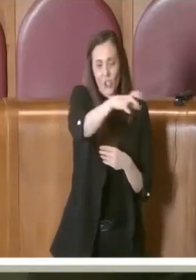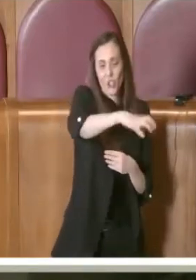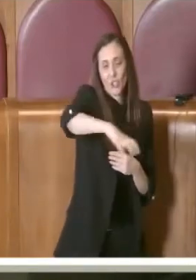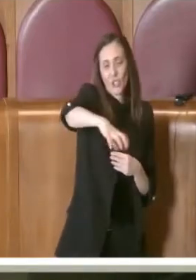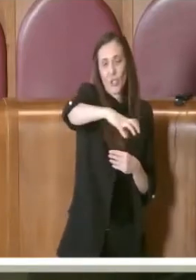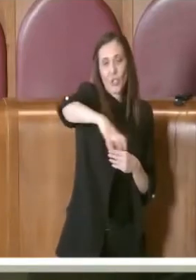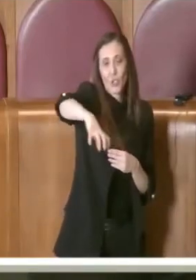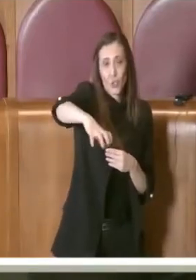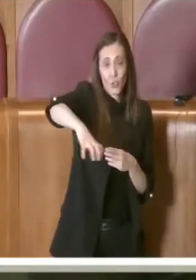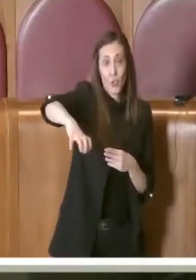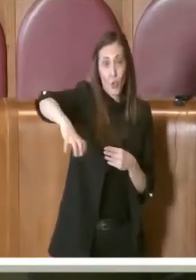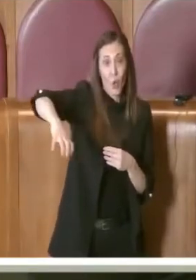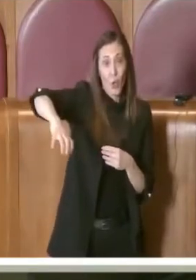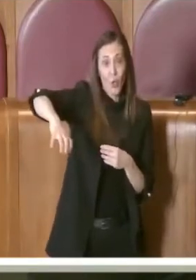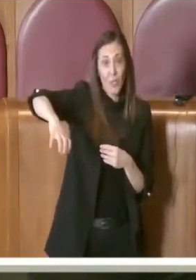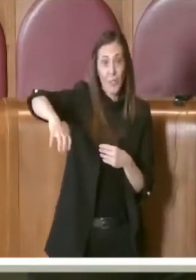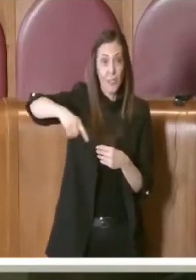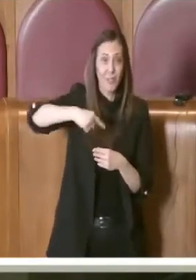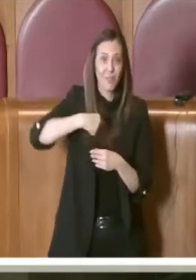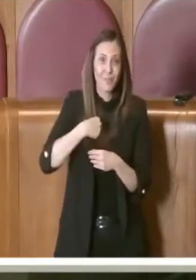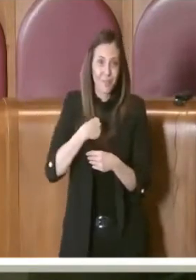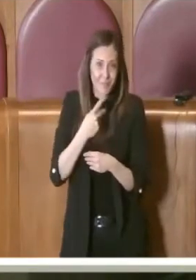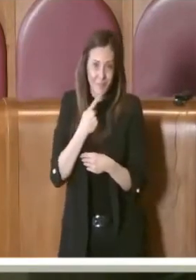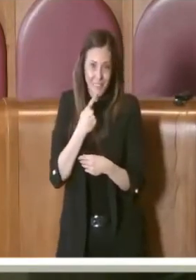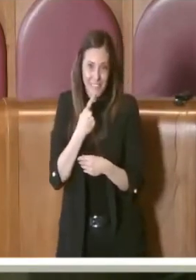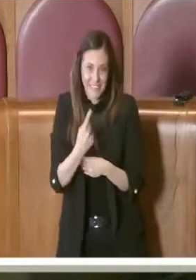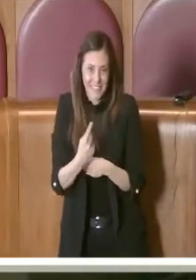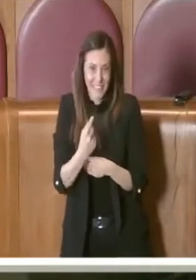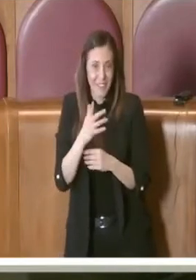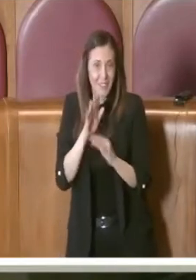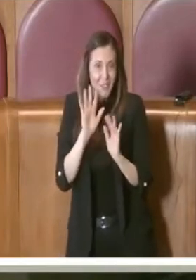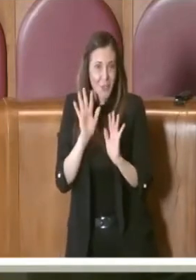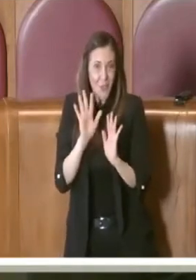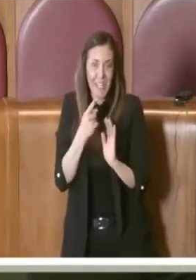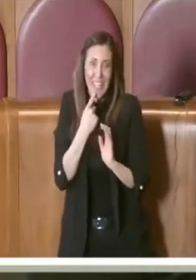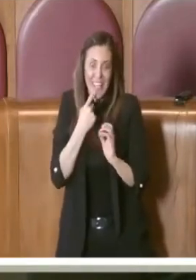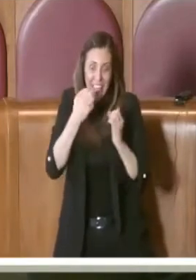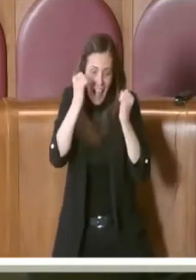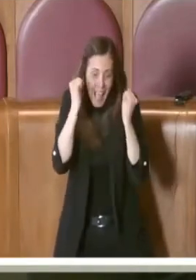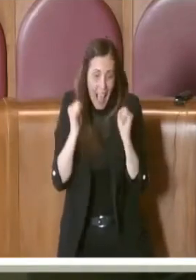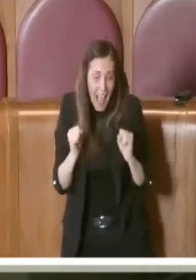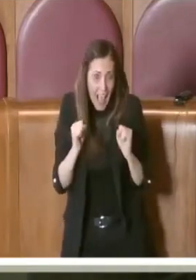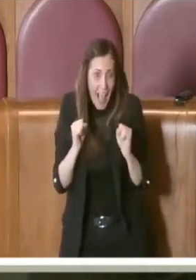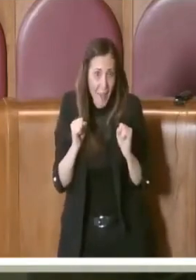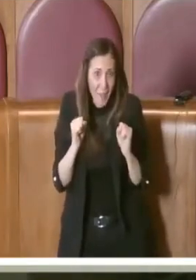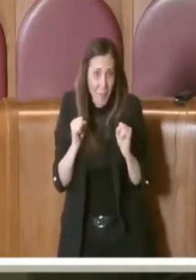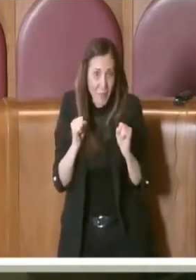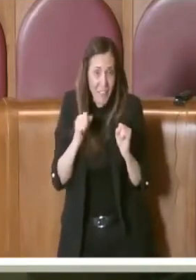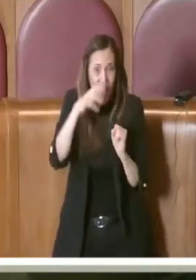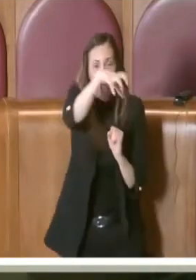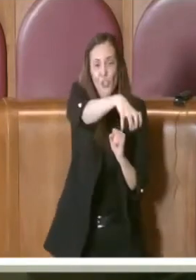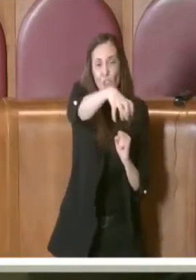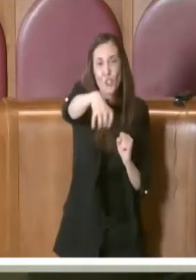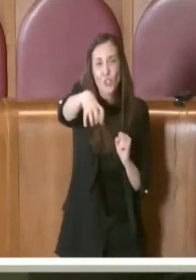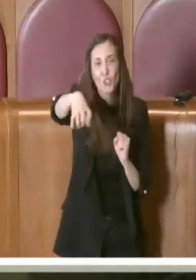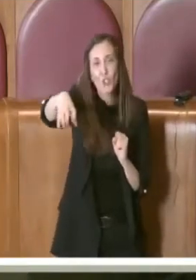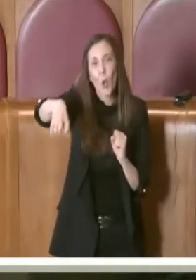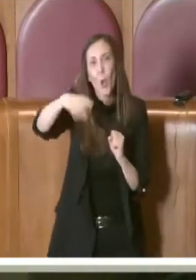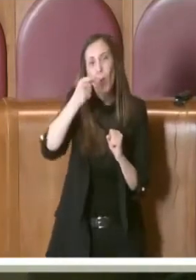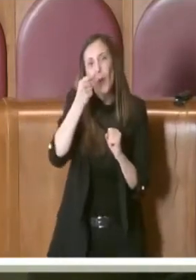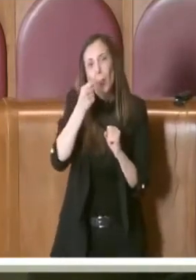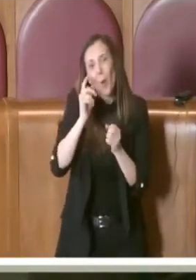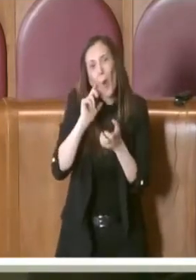veramente lo dico con tutta la simpatia per chi abita in queste zone un po' più